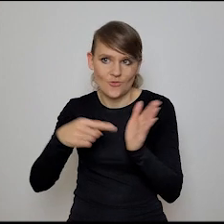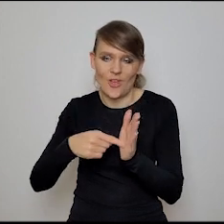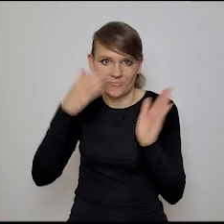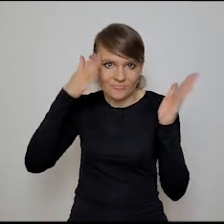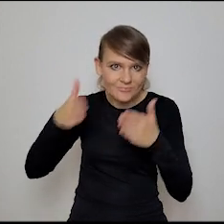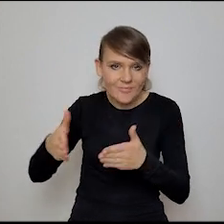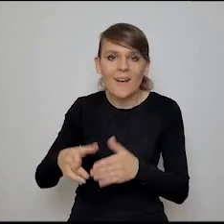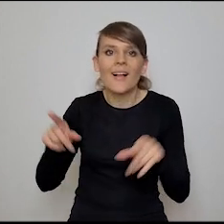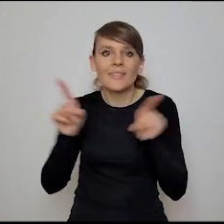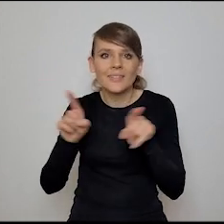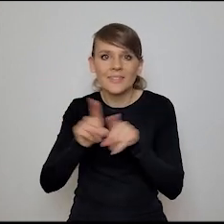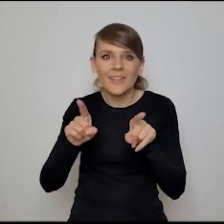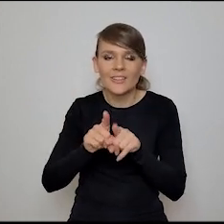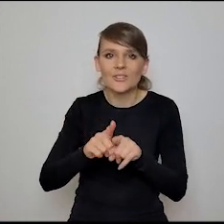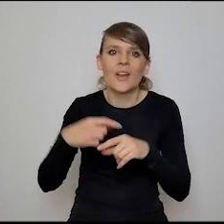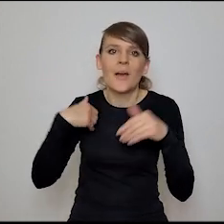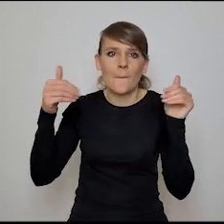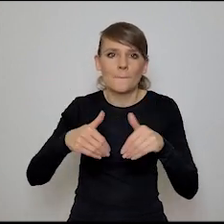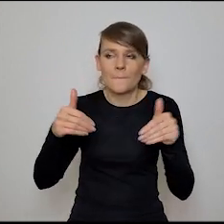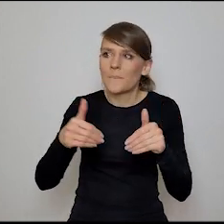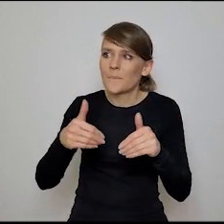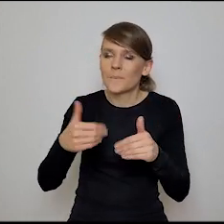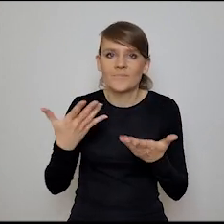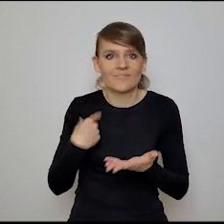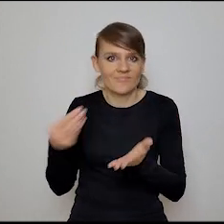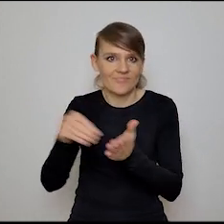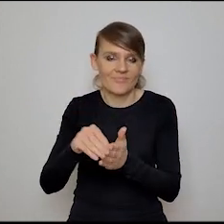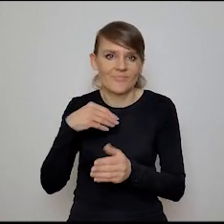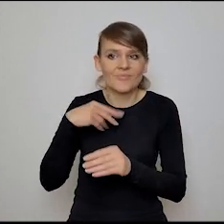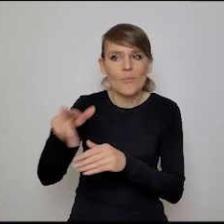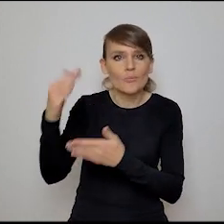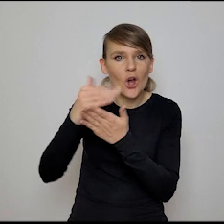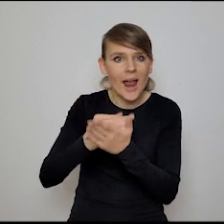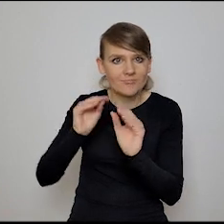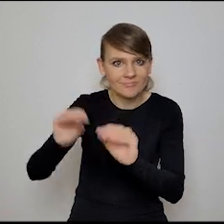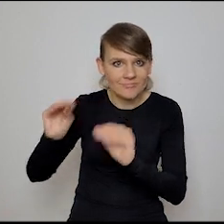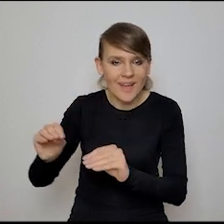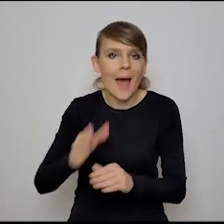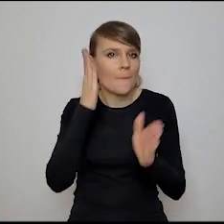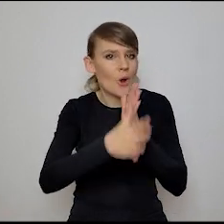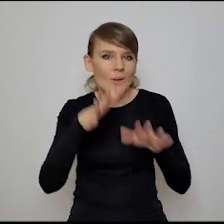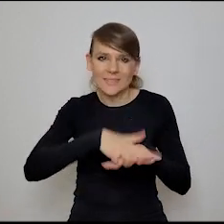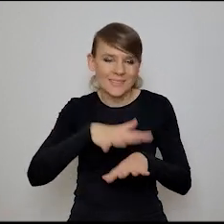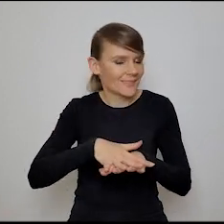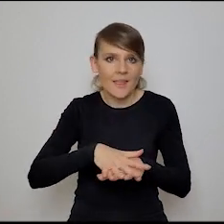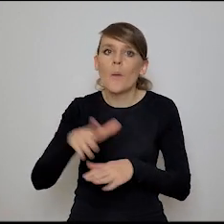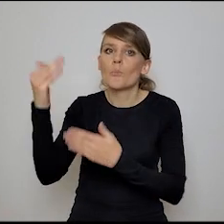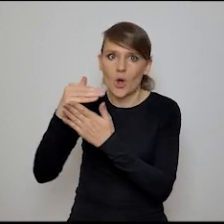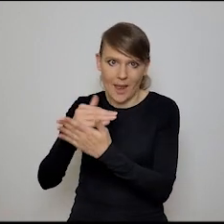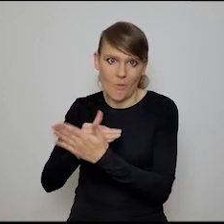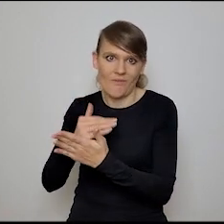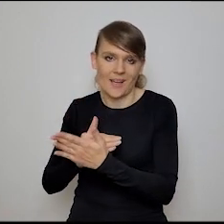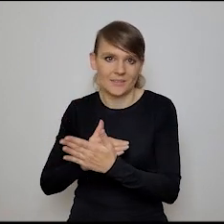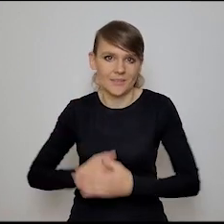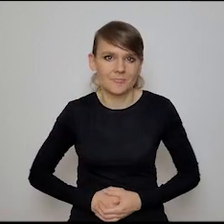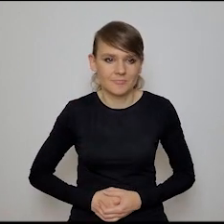a do tego bym to okresiła programowaniem, zdecydowanie programowaniem, nie prostymi systemami, ale programowaniem,